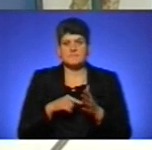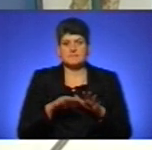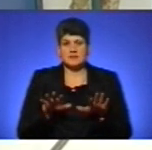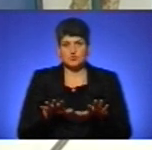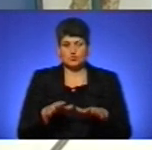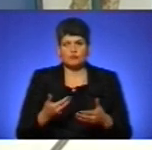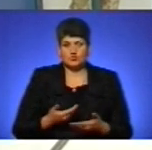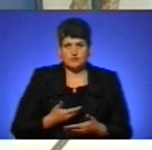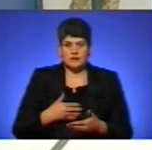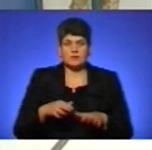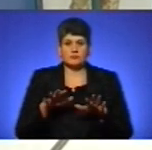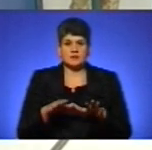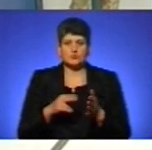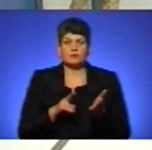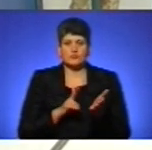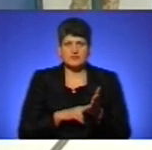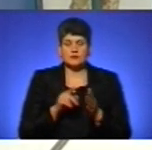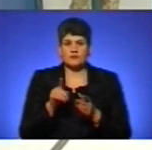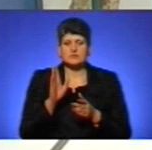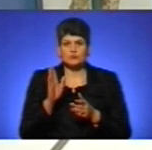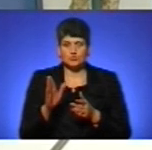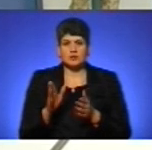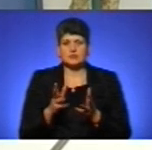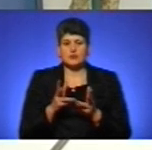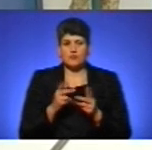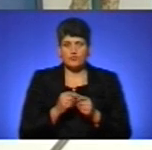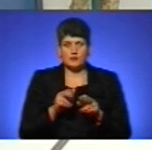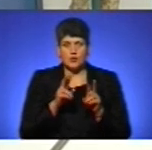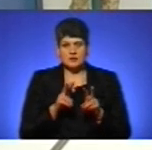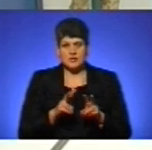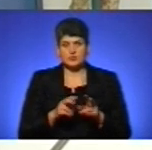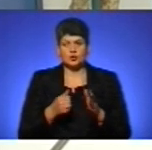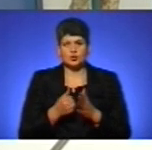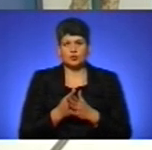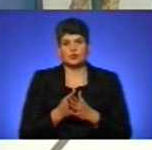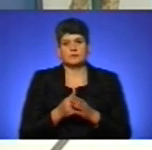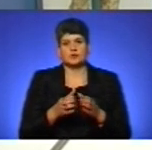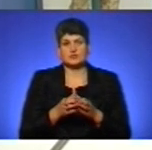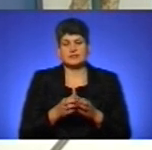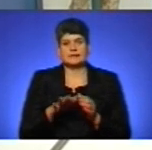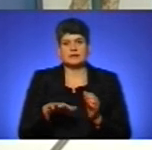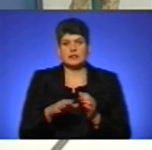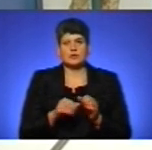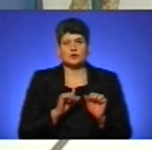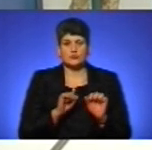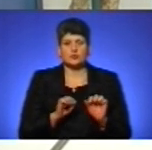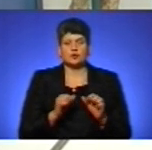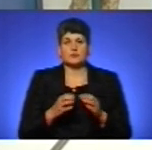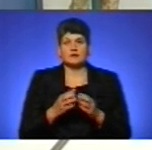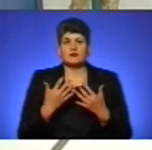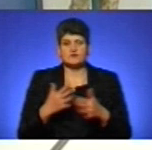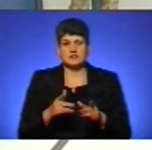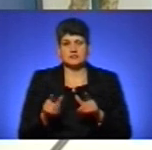прописки вас буде розглянуто до підрозділу територіальної оборони, це і бригада, яка у нас вже створена.